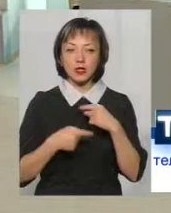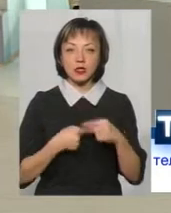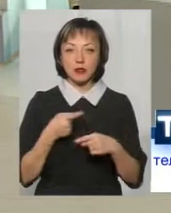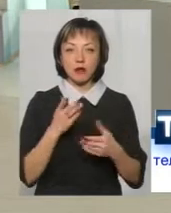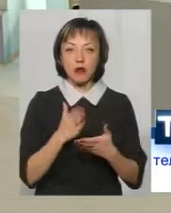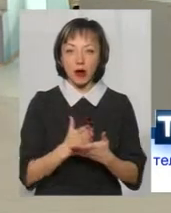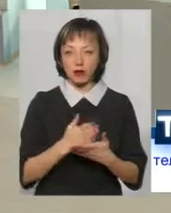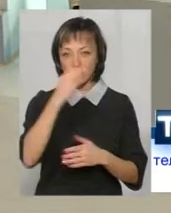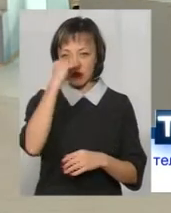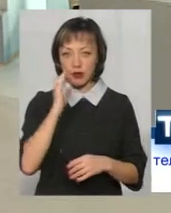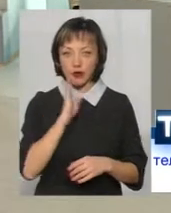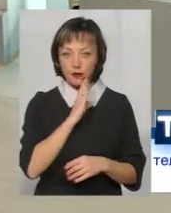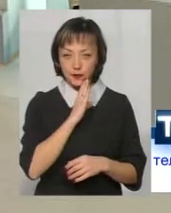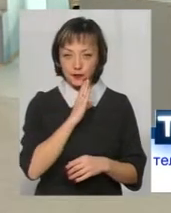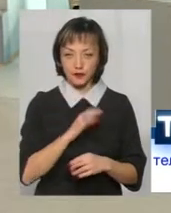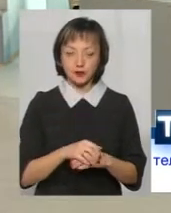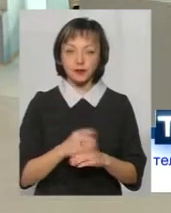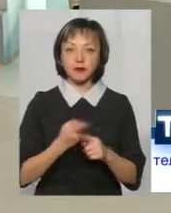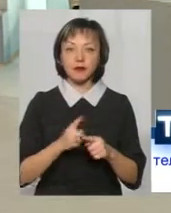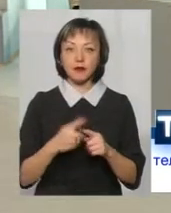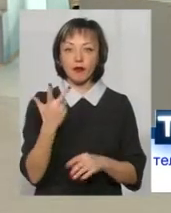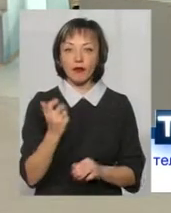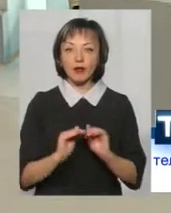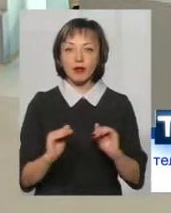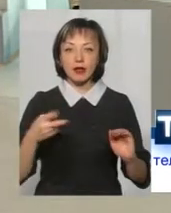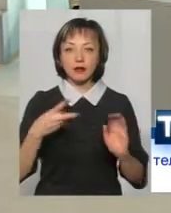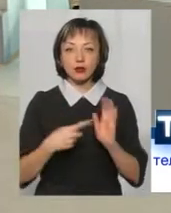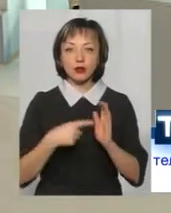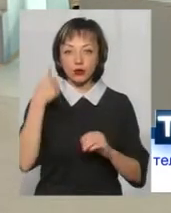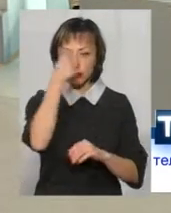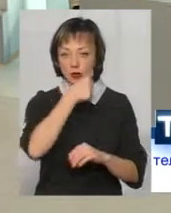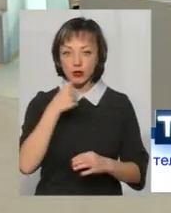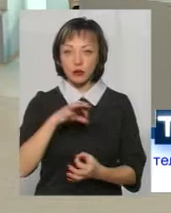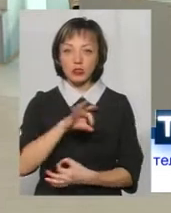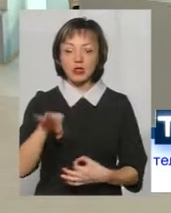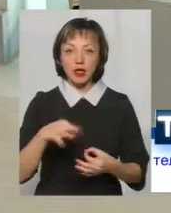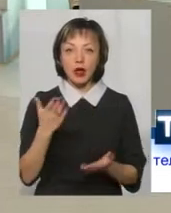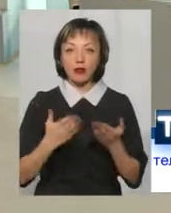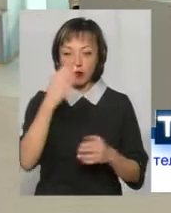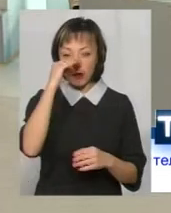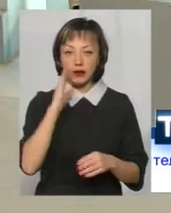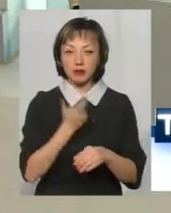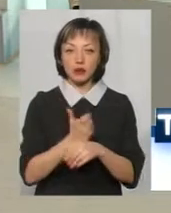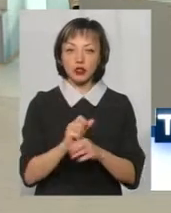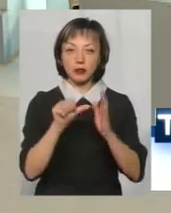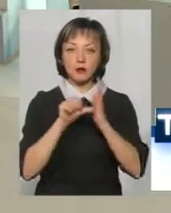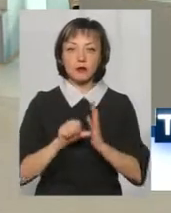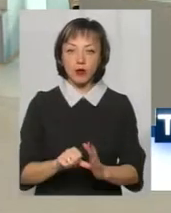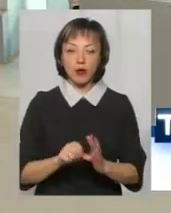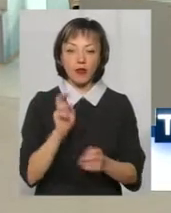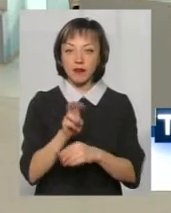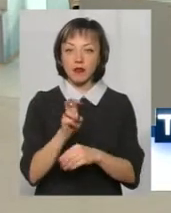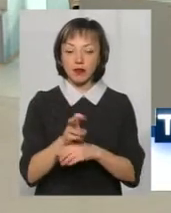маючи батьків. І цих 300 дітей в 2006 році посиротіли, тому що якщо батьки більше як півроку по закону не